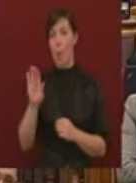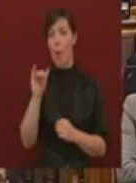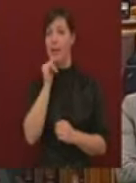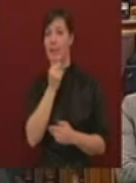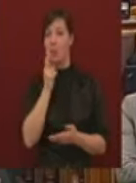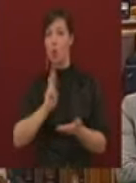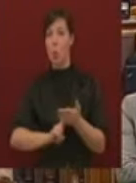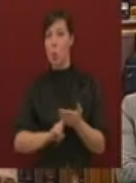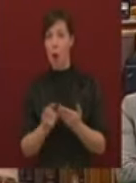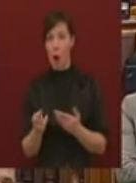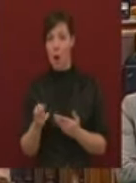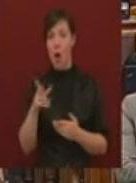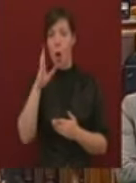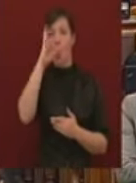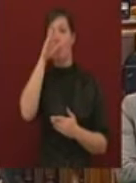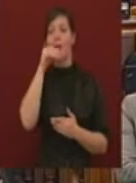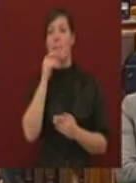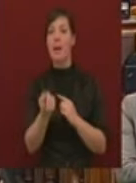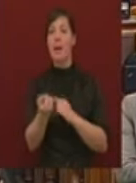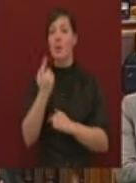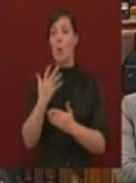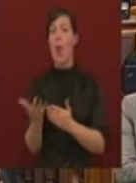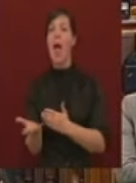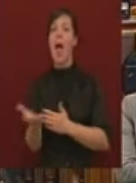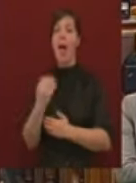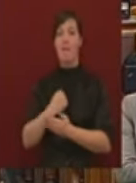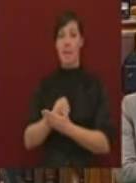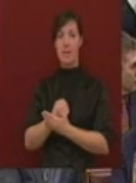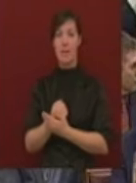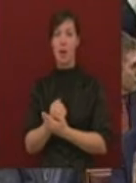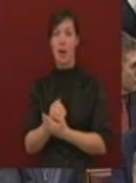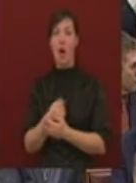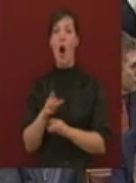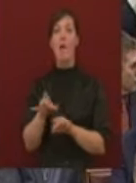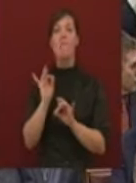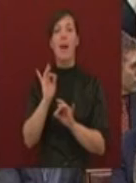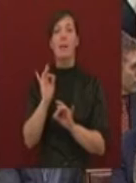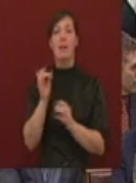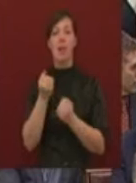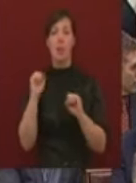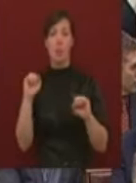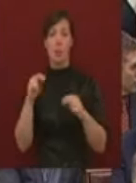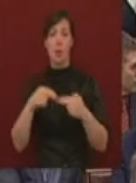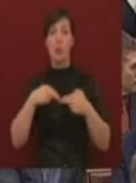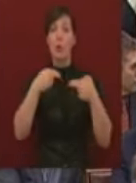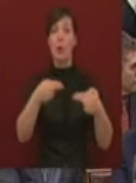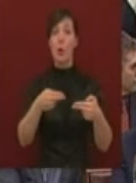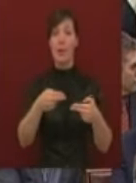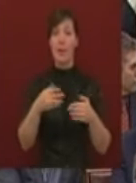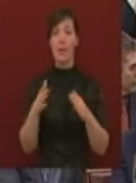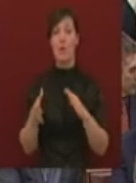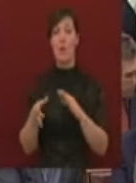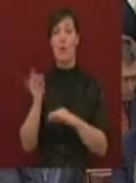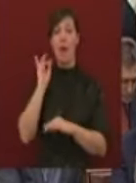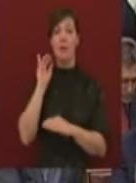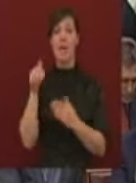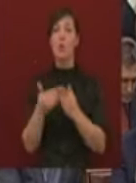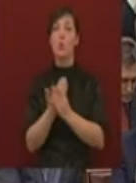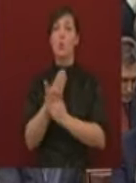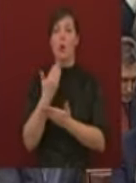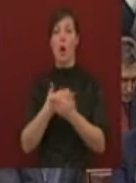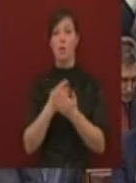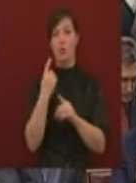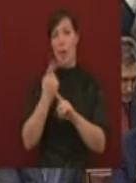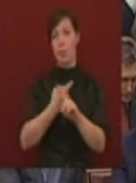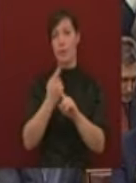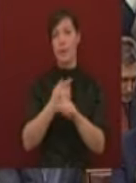hogy elvegyék az emberek választási szabadságát, hogy a következő választáson új gazdaságpolitikát válaszzanak. Akkor,